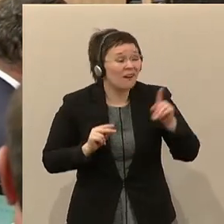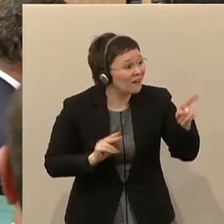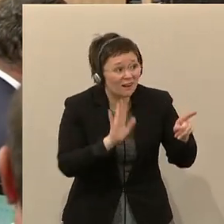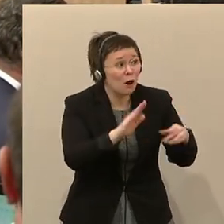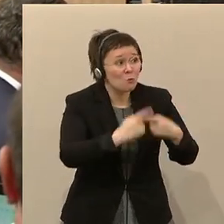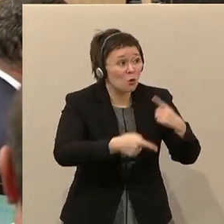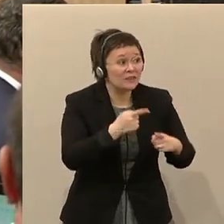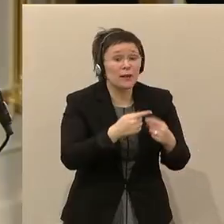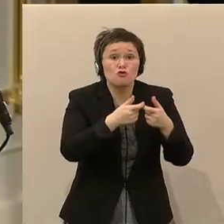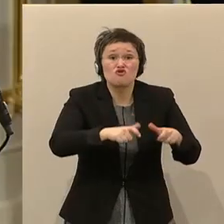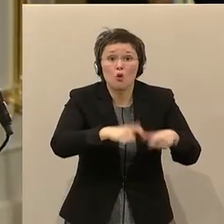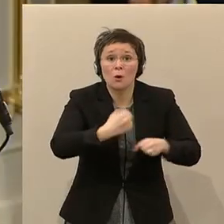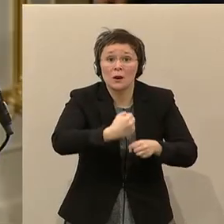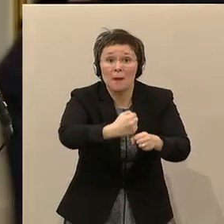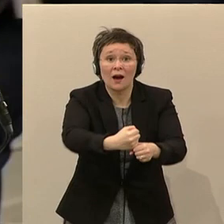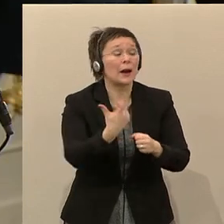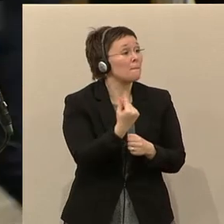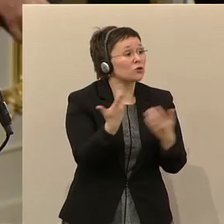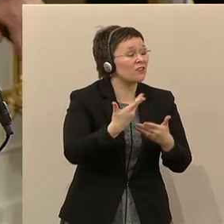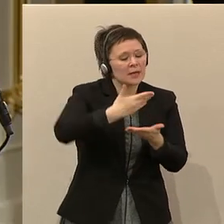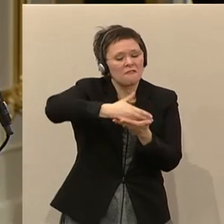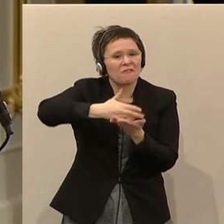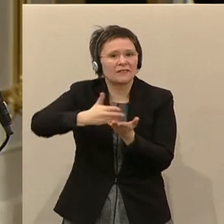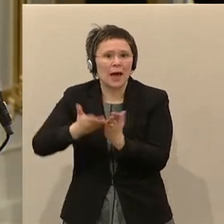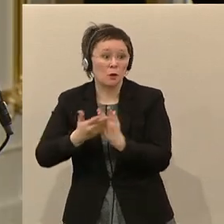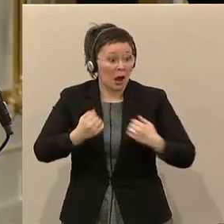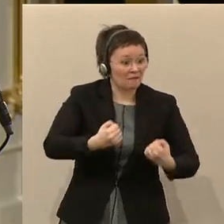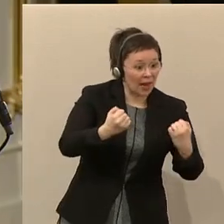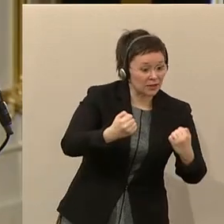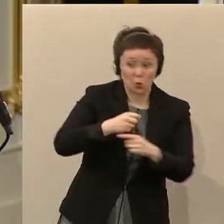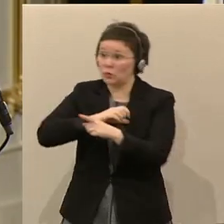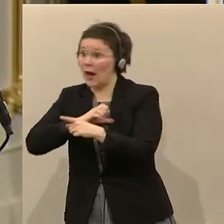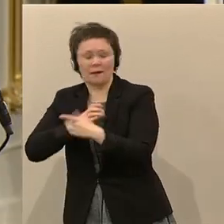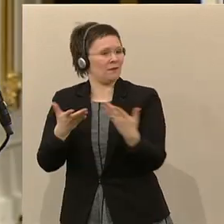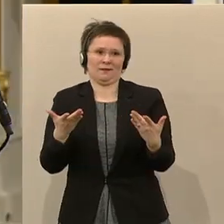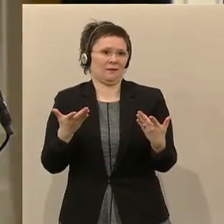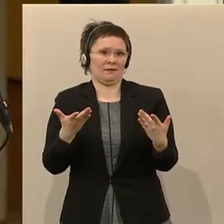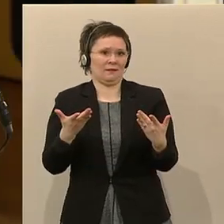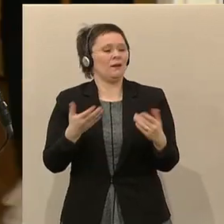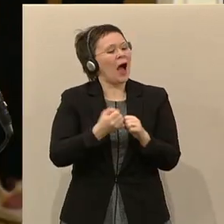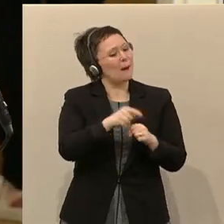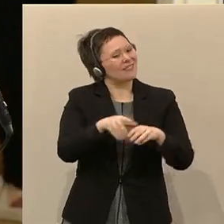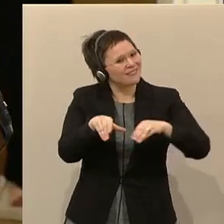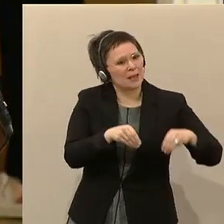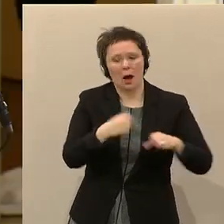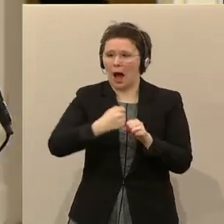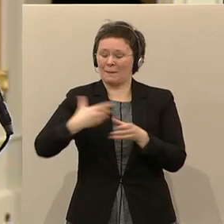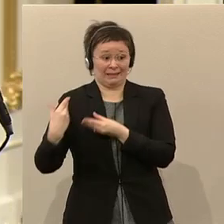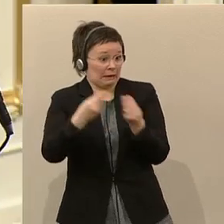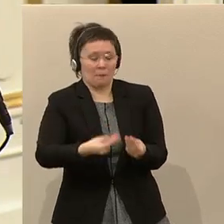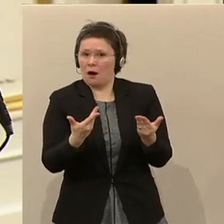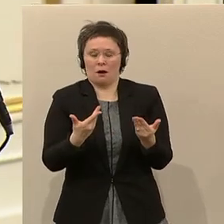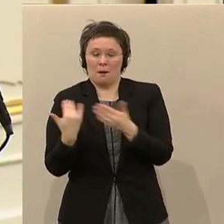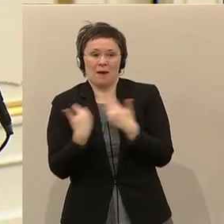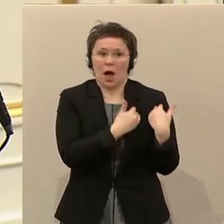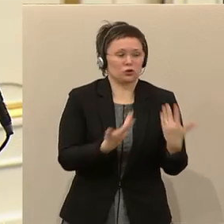eine Umverteilung von Fleiß und Reich. Ihre Politik des Schuldensmachens belastet Arbeitnehmer und Arbeitgeber. Ihre Politik